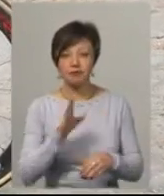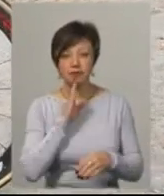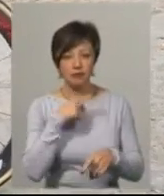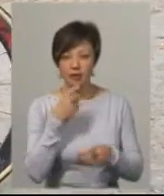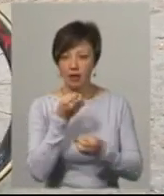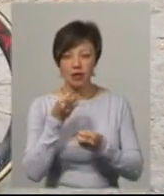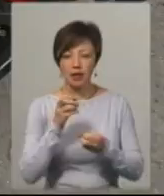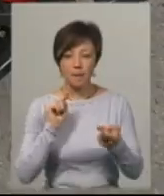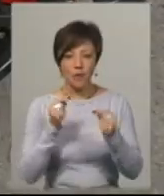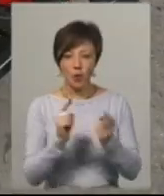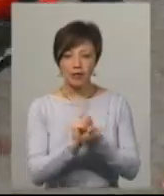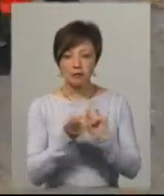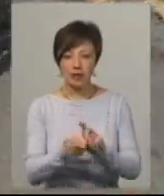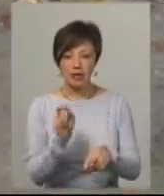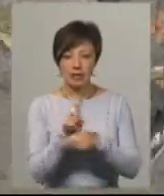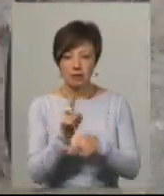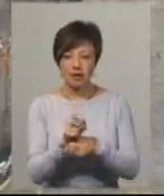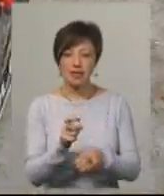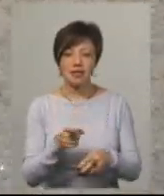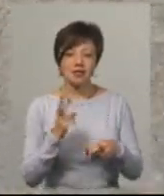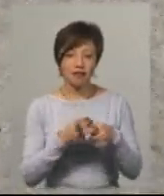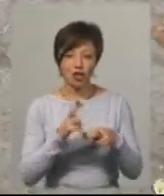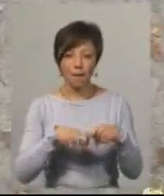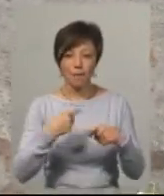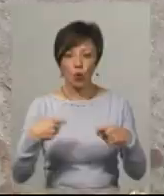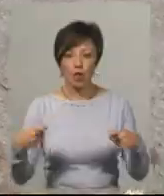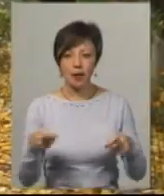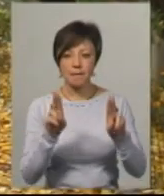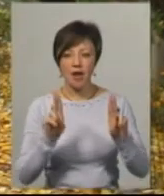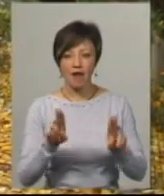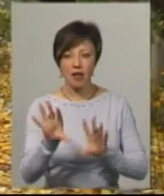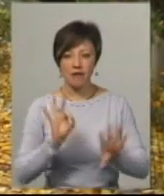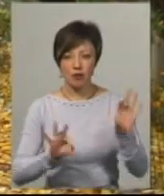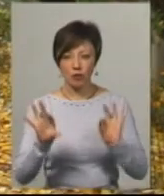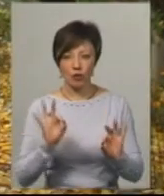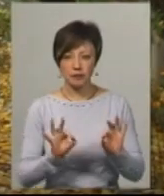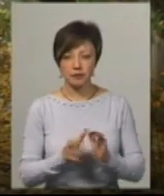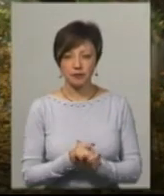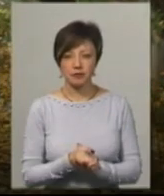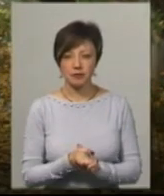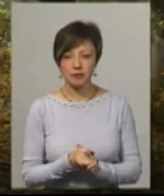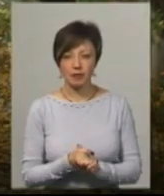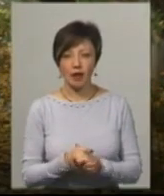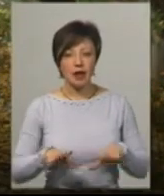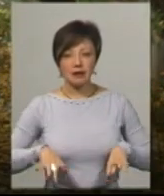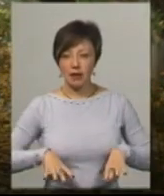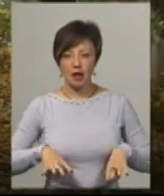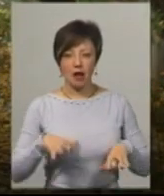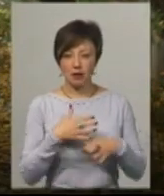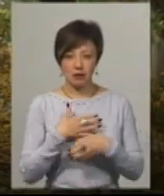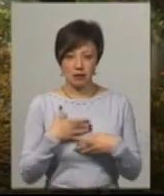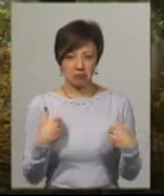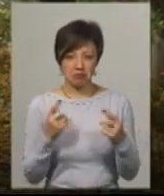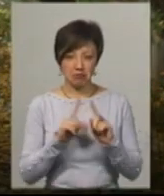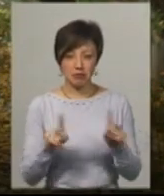змінити свою коронну дисципліну на іншу та заважає бюрократія в правилах відбору. Генера дивним чином не захотіли мене ставити